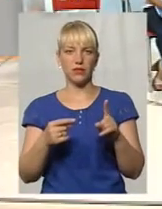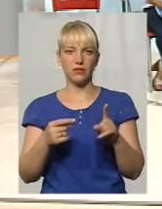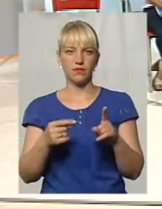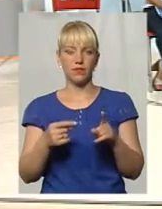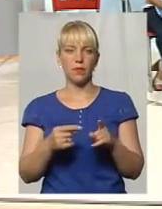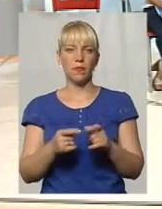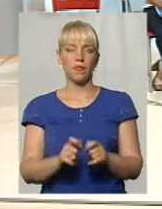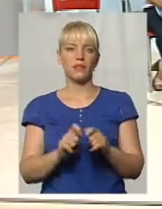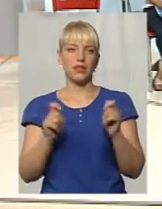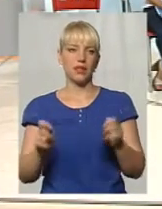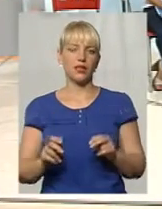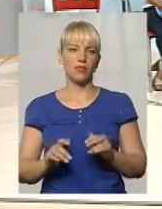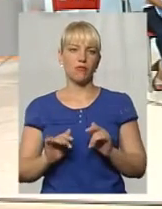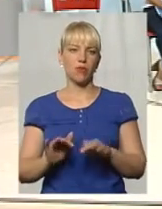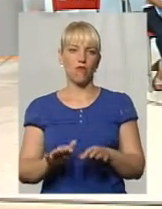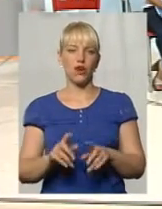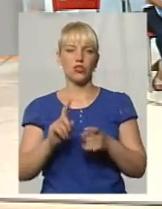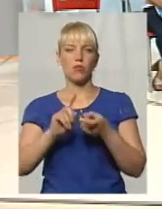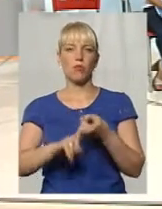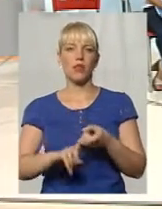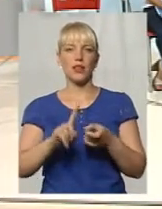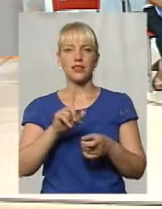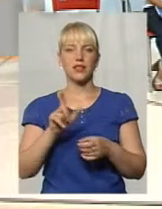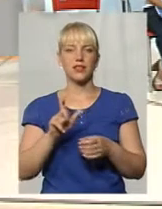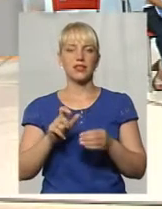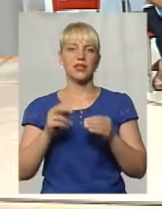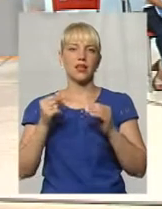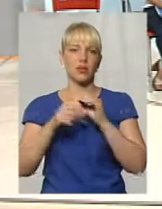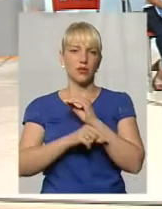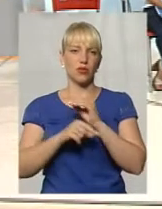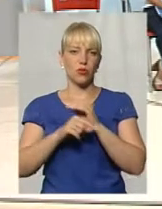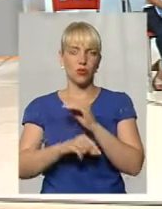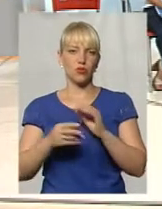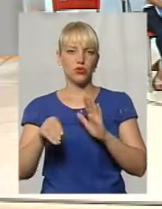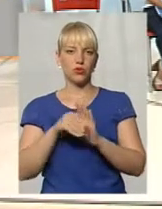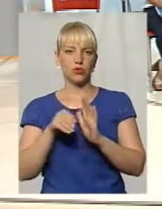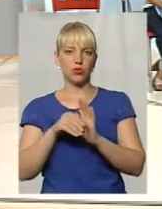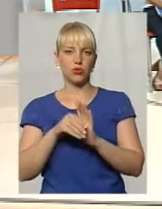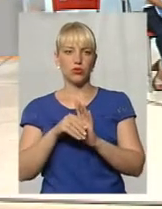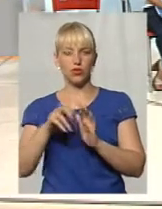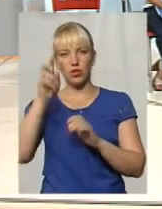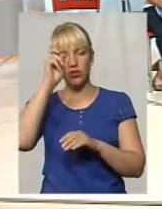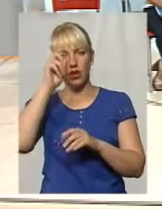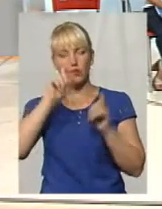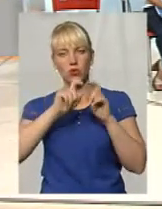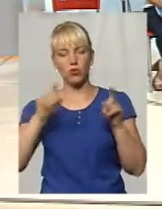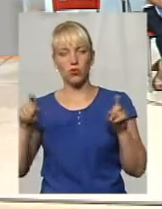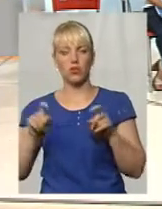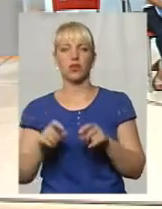відкритих проваджень пов'язані з вчиненням корупційних правопорушень службовими особами державних органів, контролюючих правоохорон.